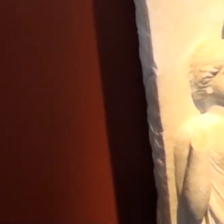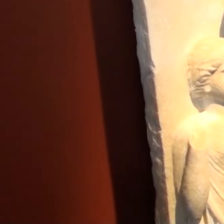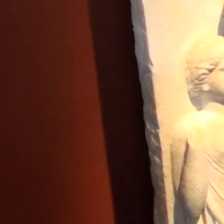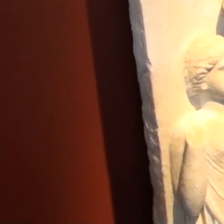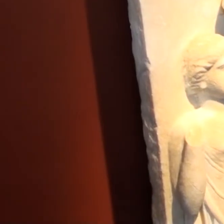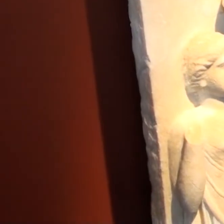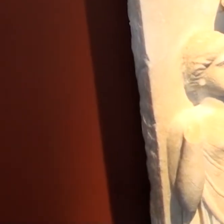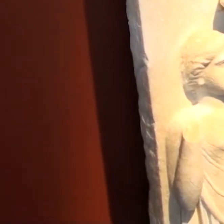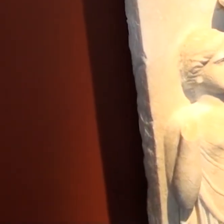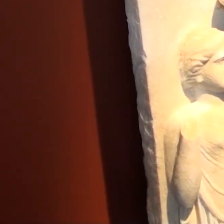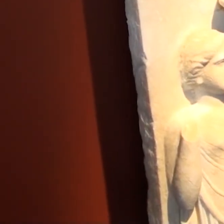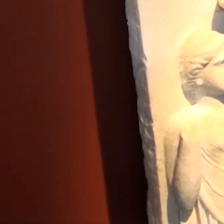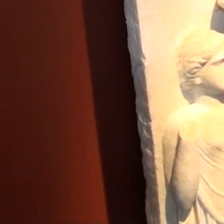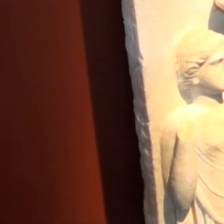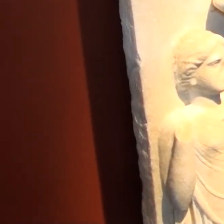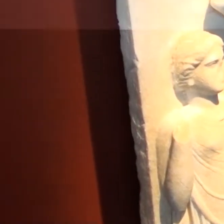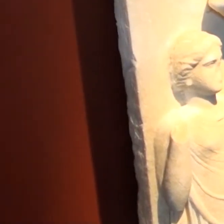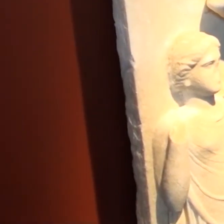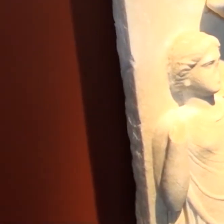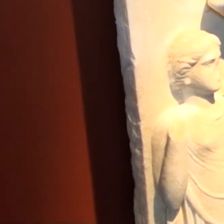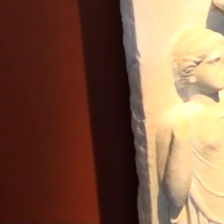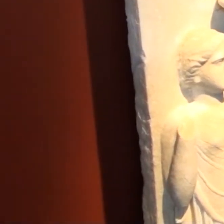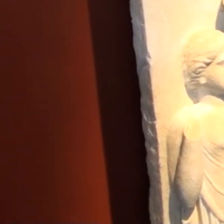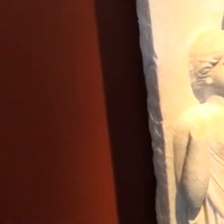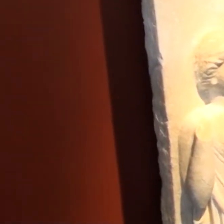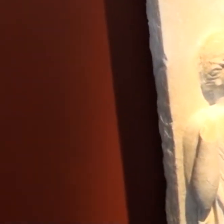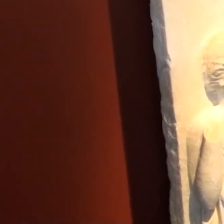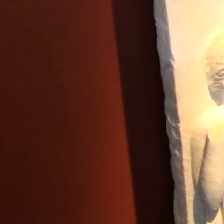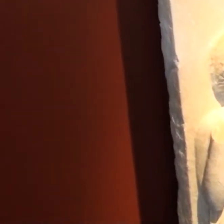που έχει κοντά κυματιστά μαλλιά.